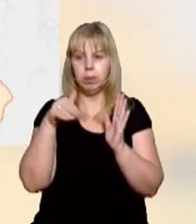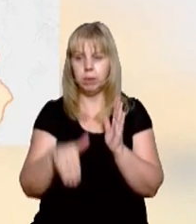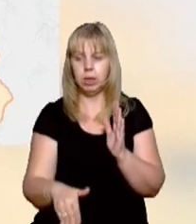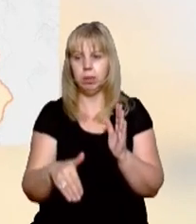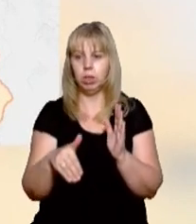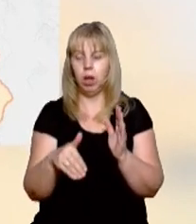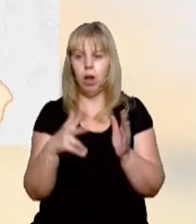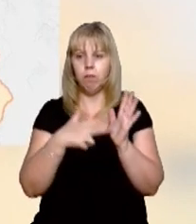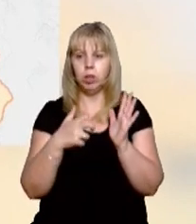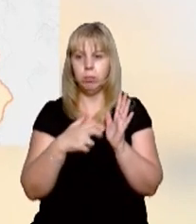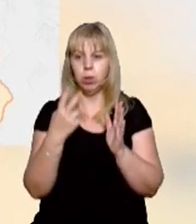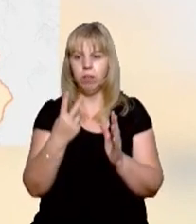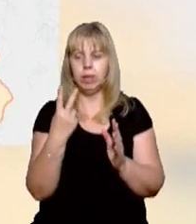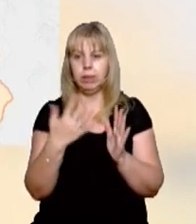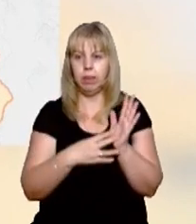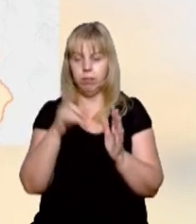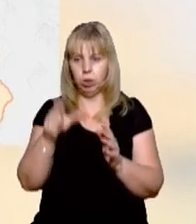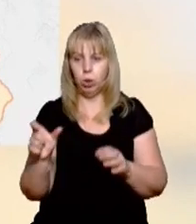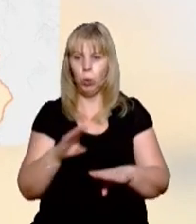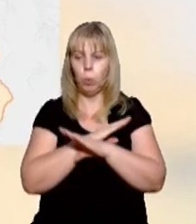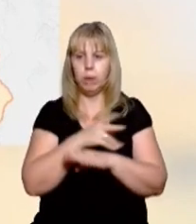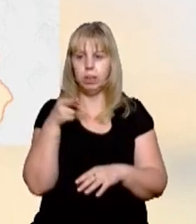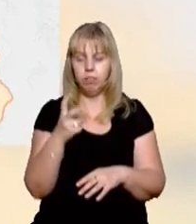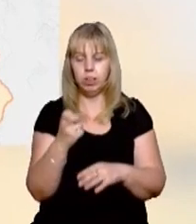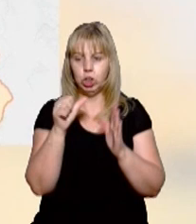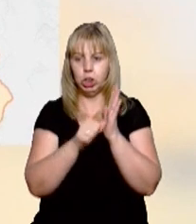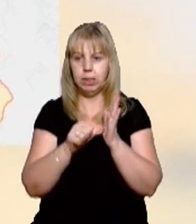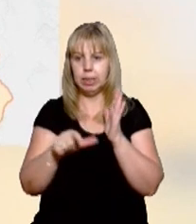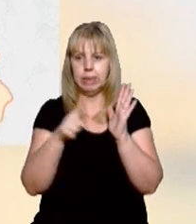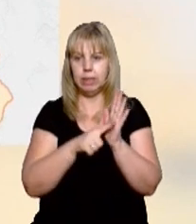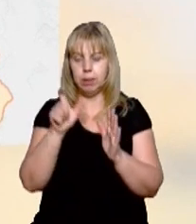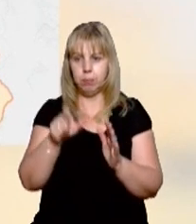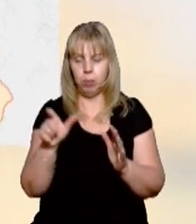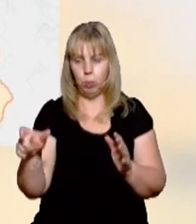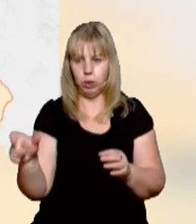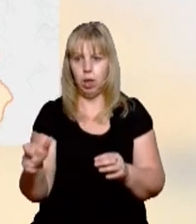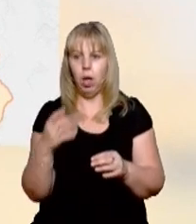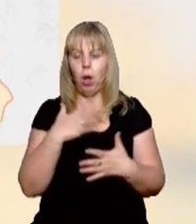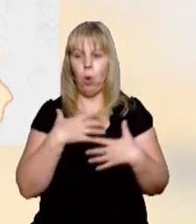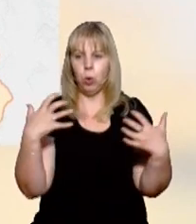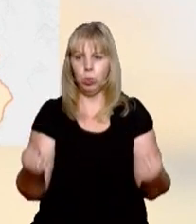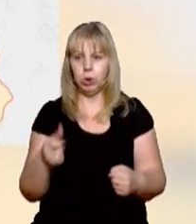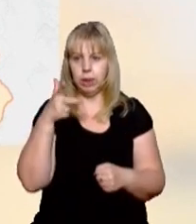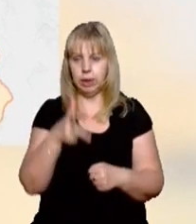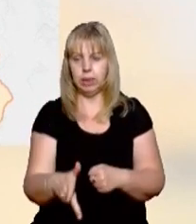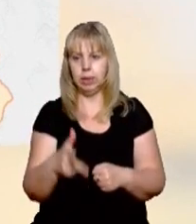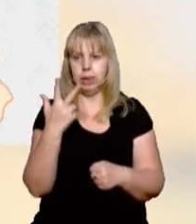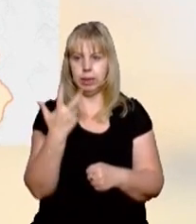829 людей. Померло 267 пацієнтів, одужали